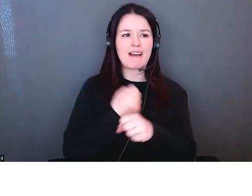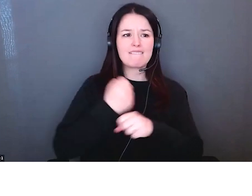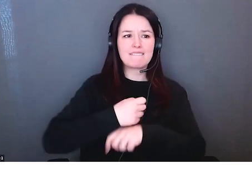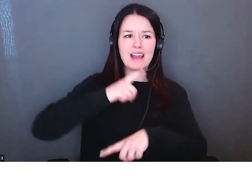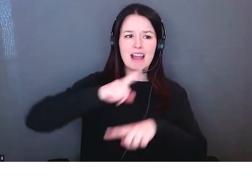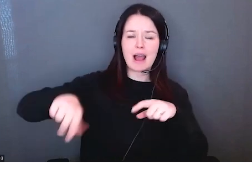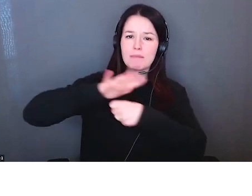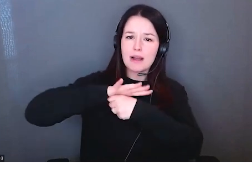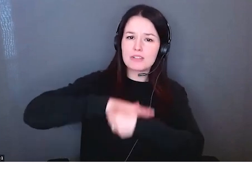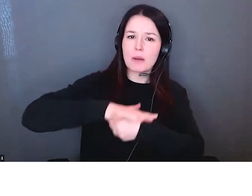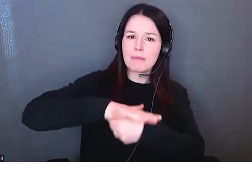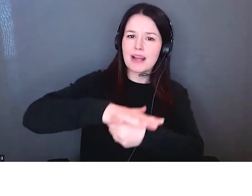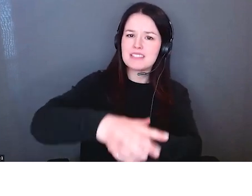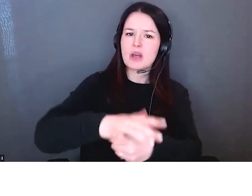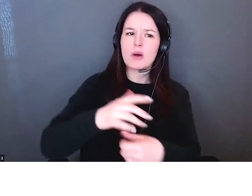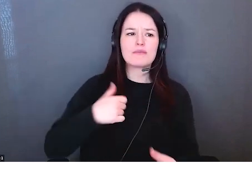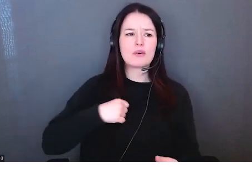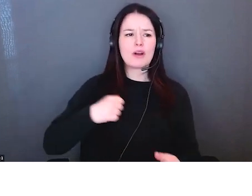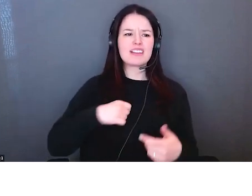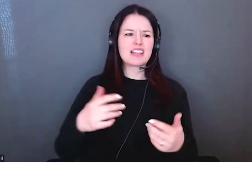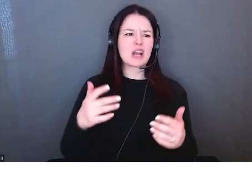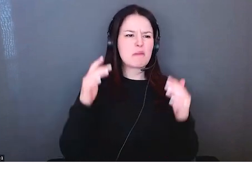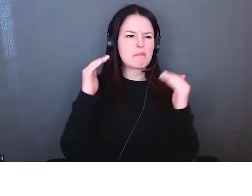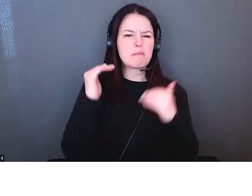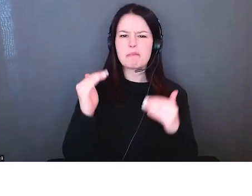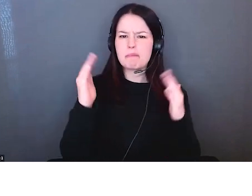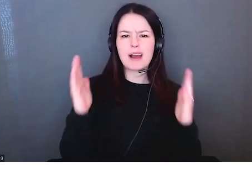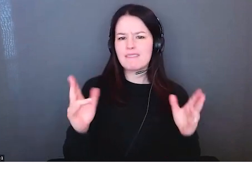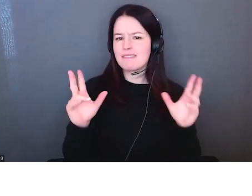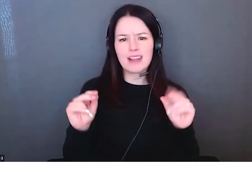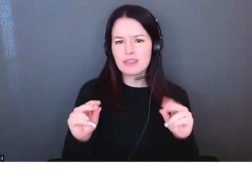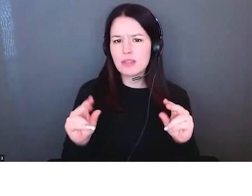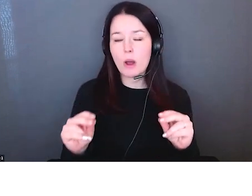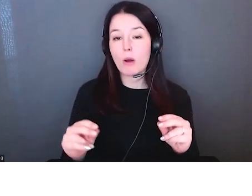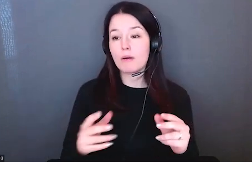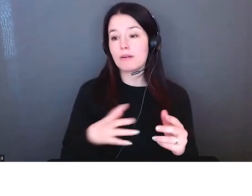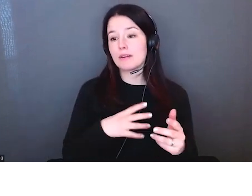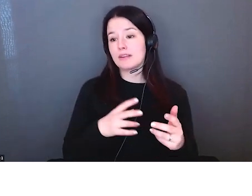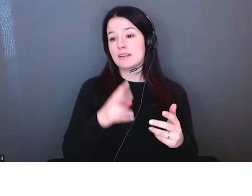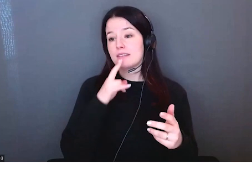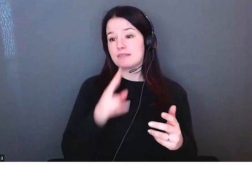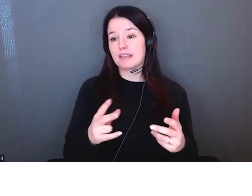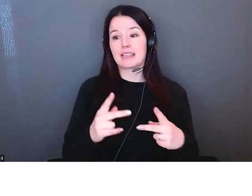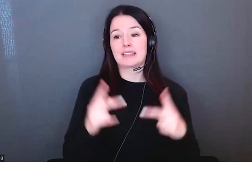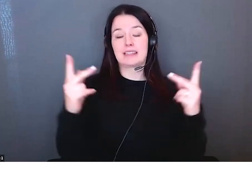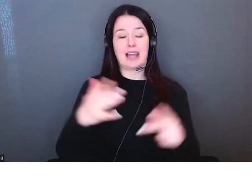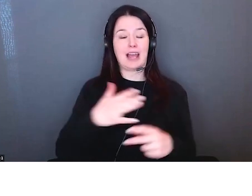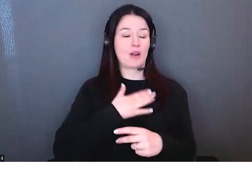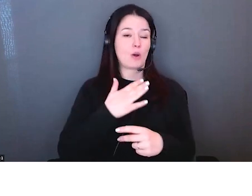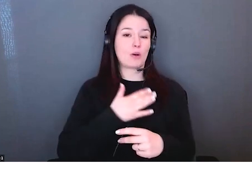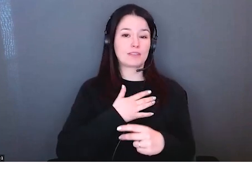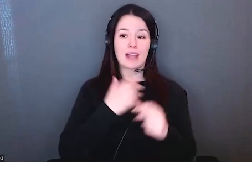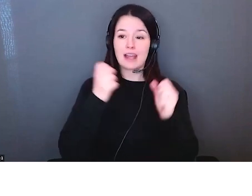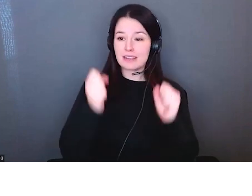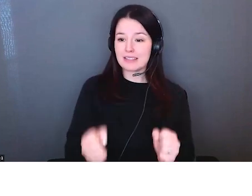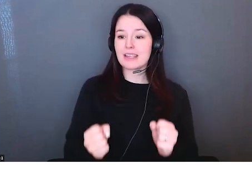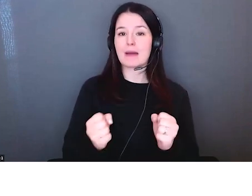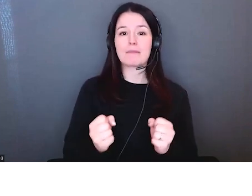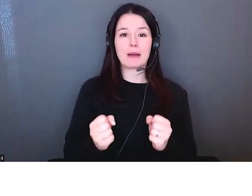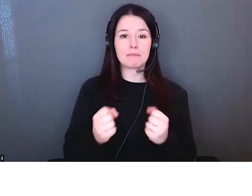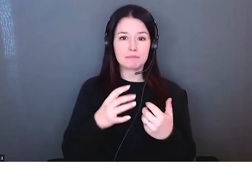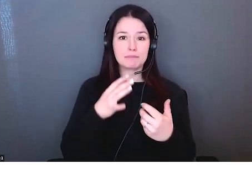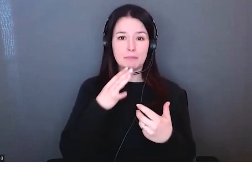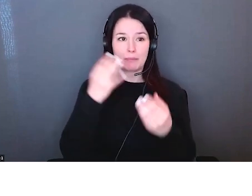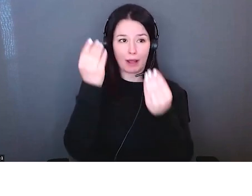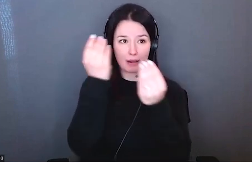vous rassurer que ce que j'étais en train de faire je ne pouvais pas arrêter de ce que je faisais parce que c'est quoi